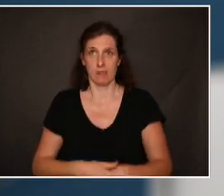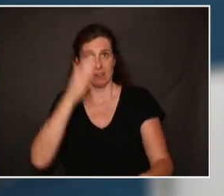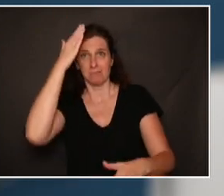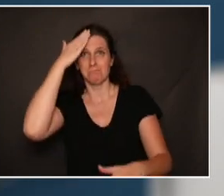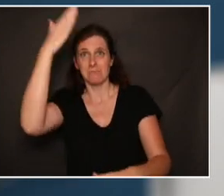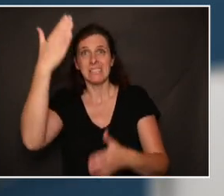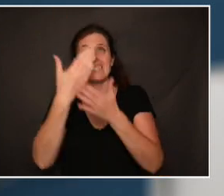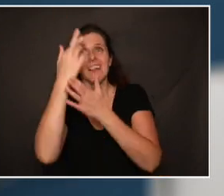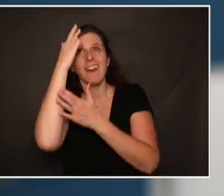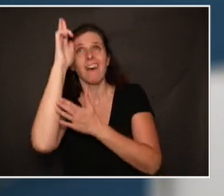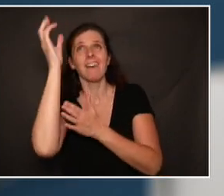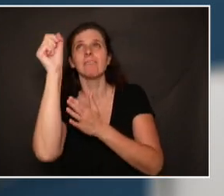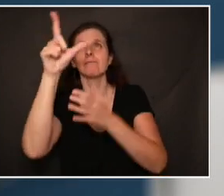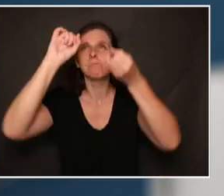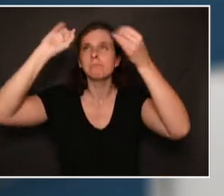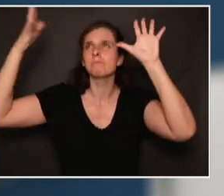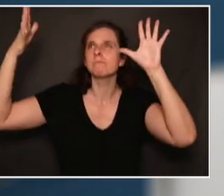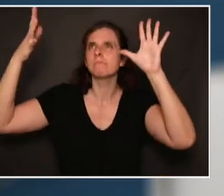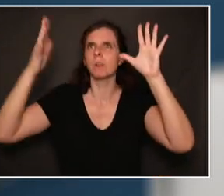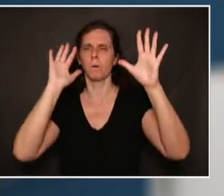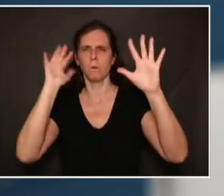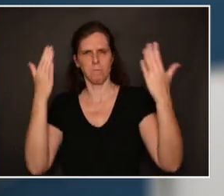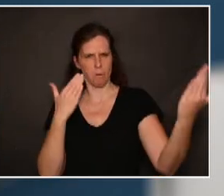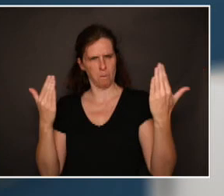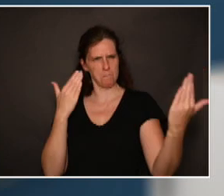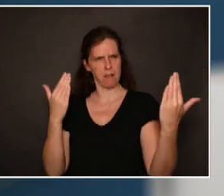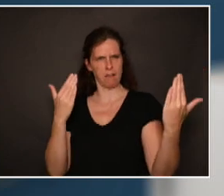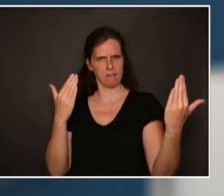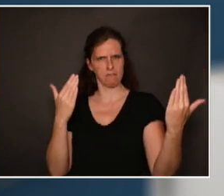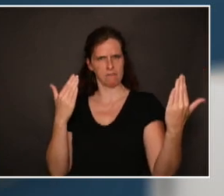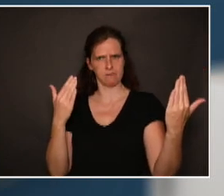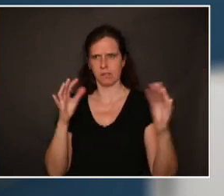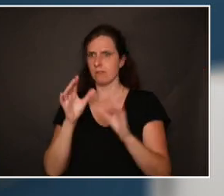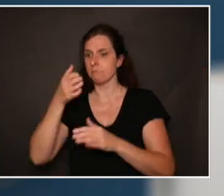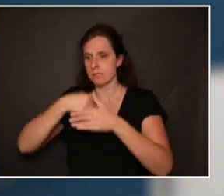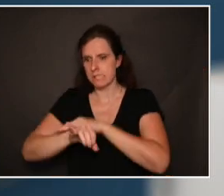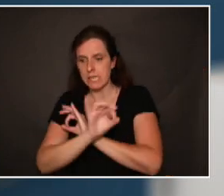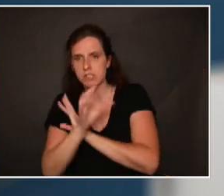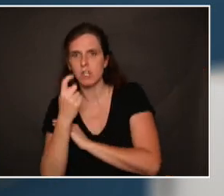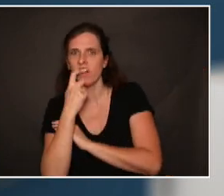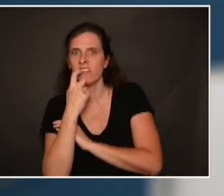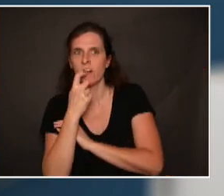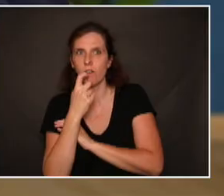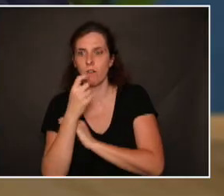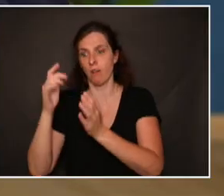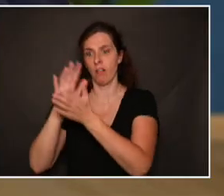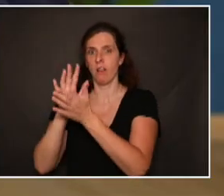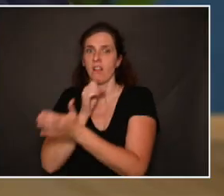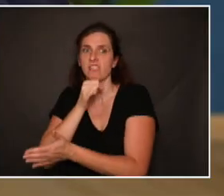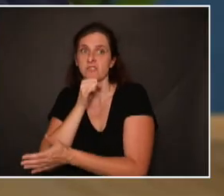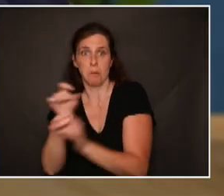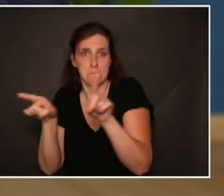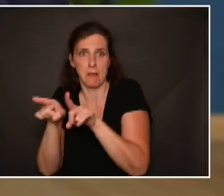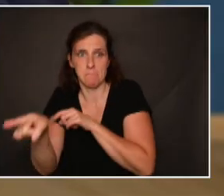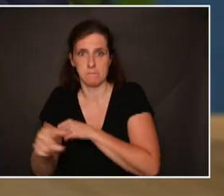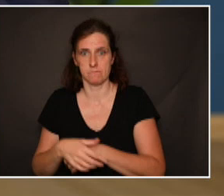reste une illusion, comment comparer l'incomparable, laissant dents à la naissance et à l'âge mûr ? L